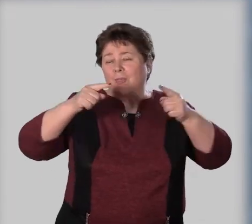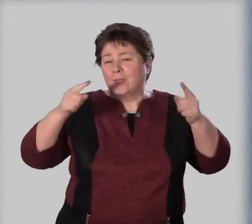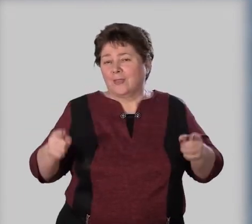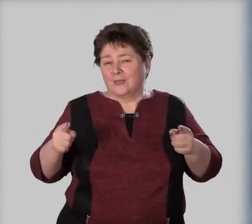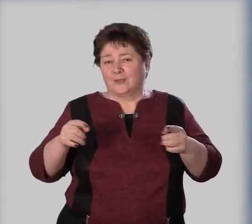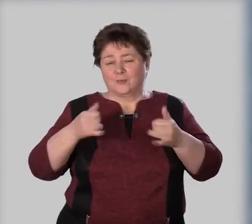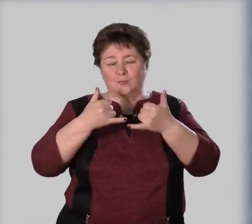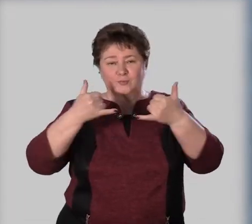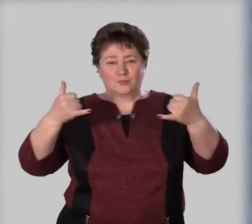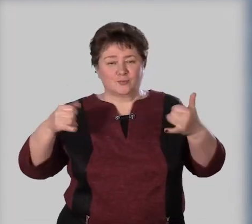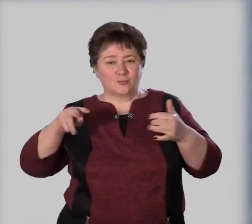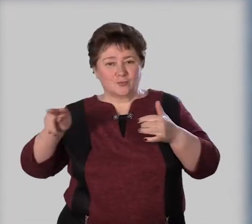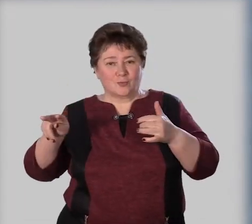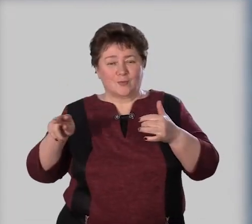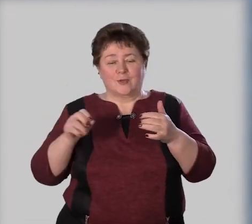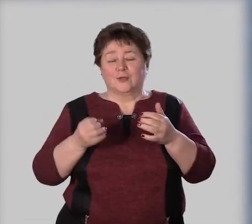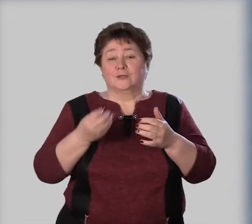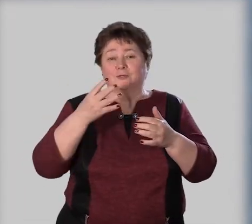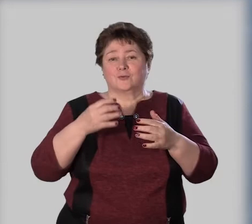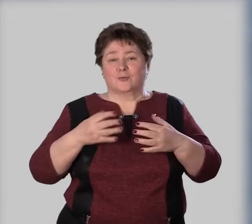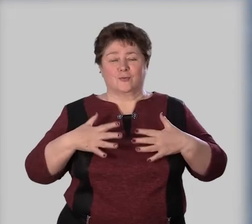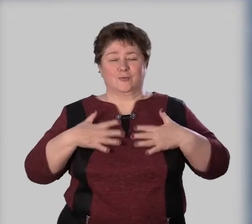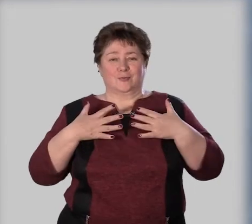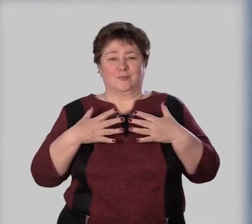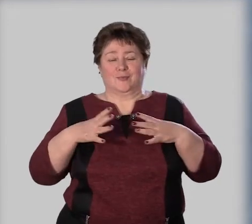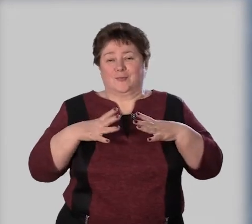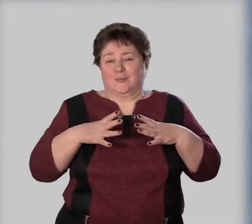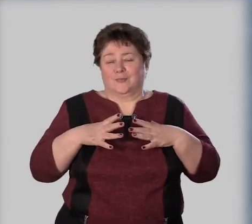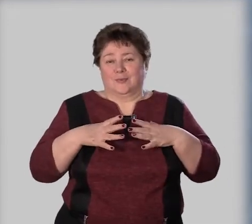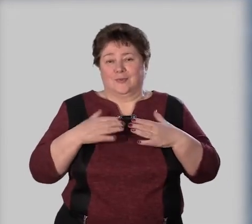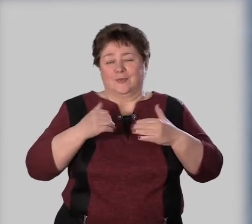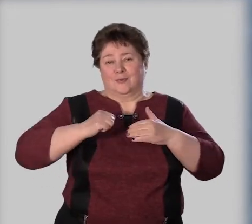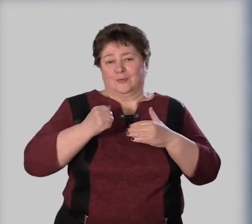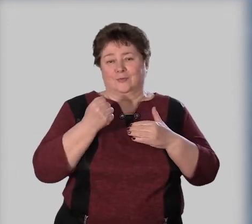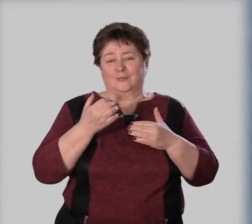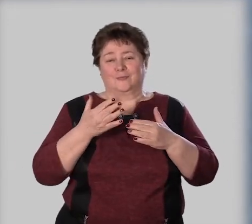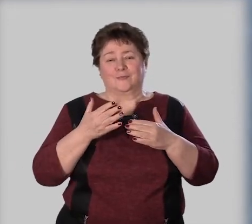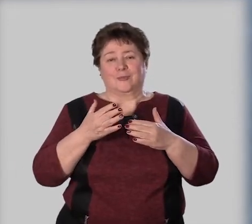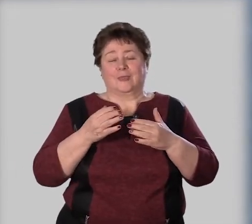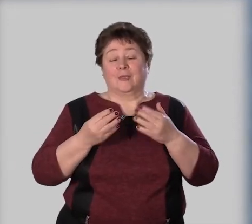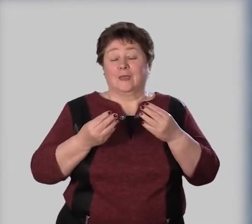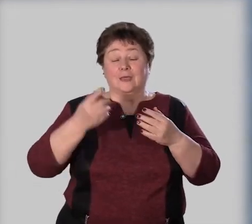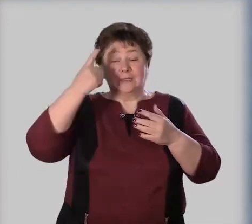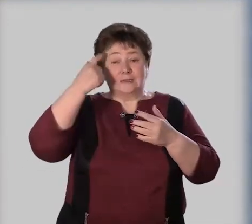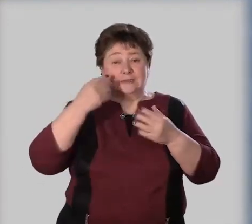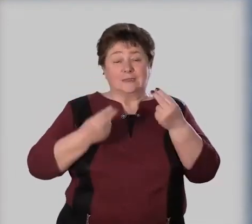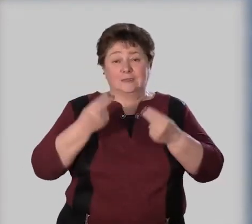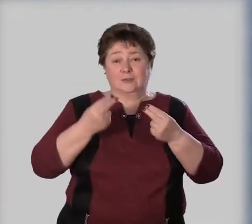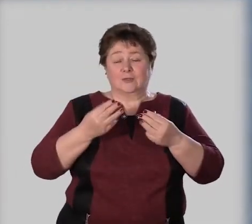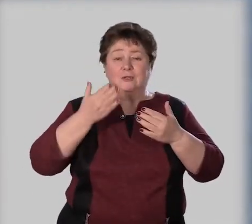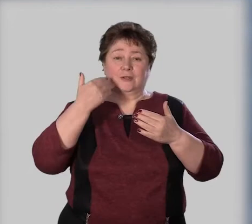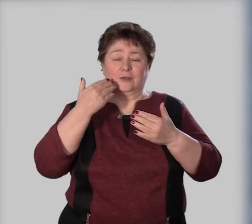длинным резиновым шнуром. Сколько же эмоций они пережили? Умение шутить